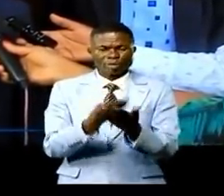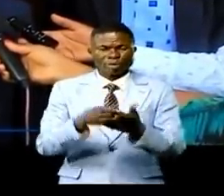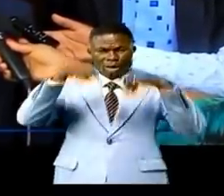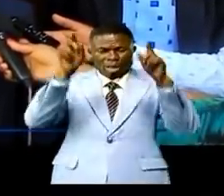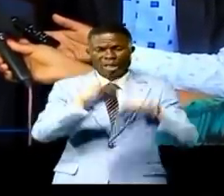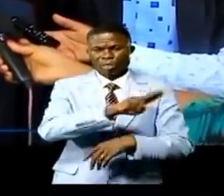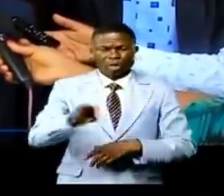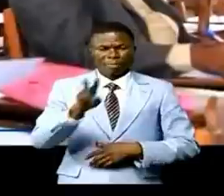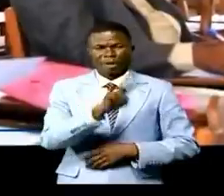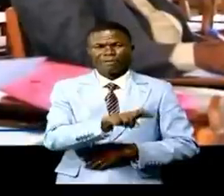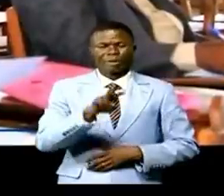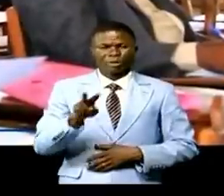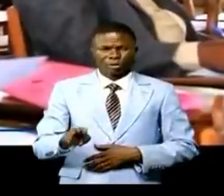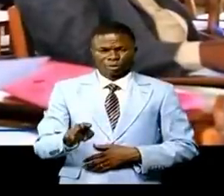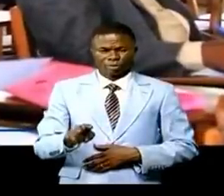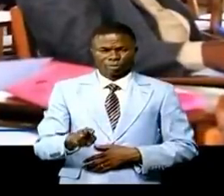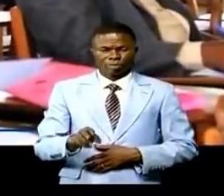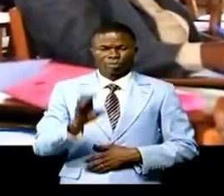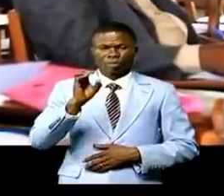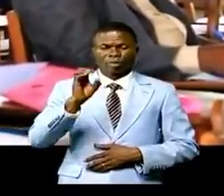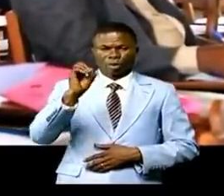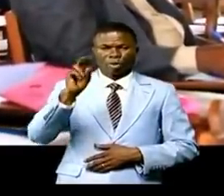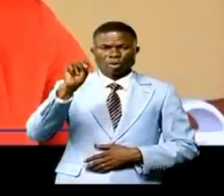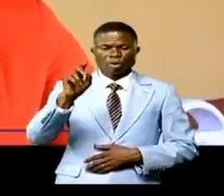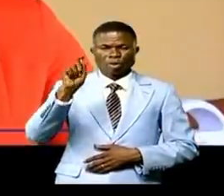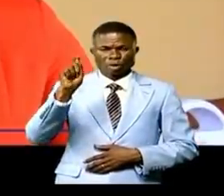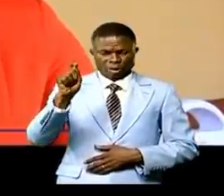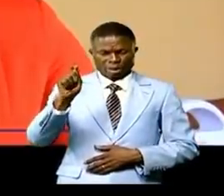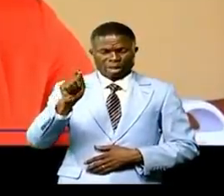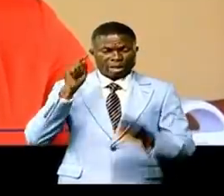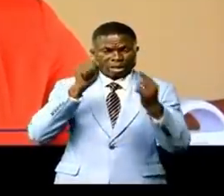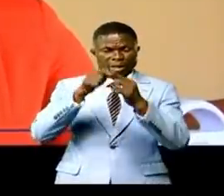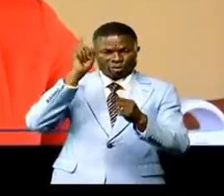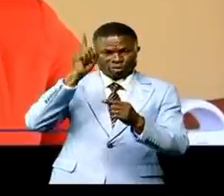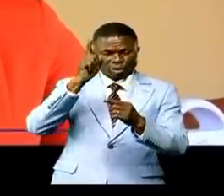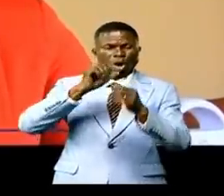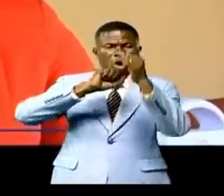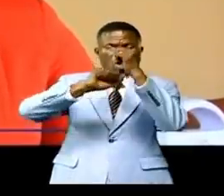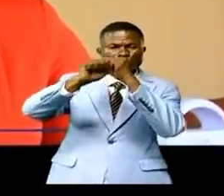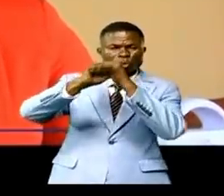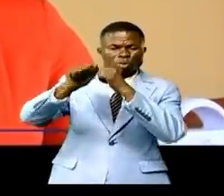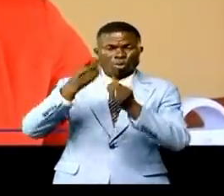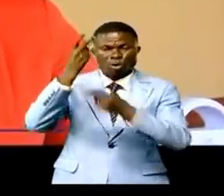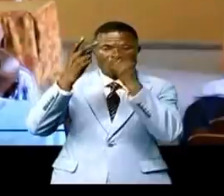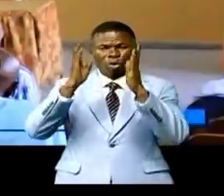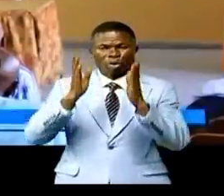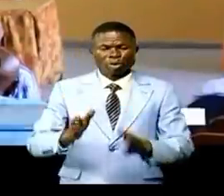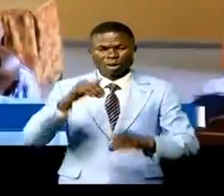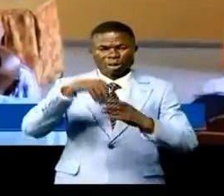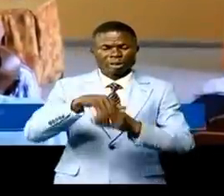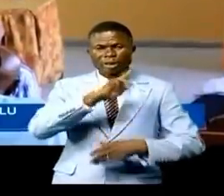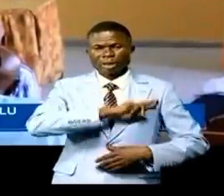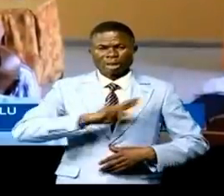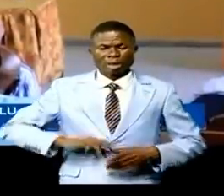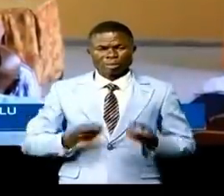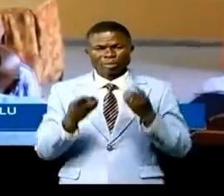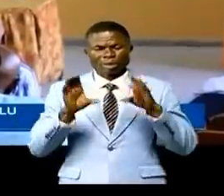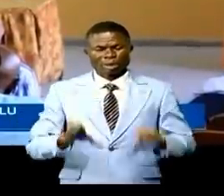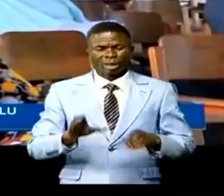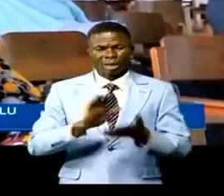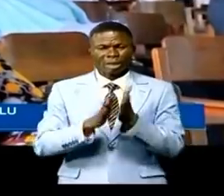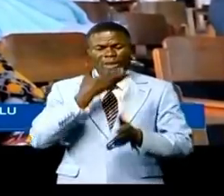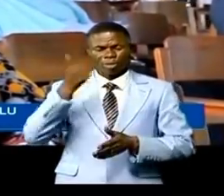'année 2022. L'Office national du tourisme a pour objet de promouvoir le tourisme en République démocratique du Congo,